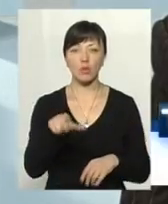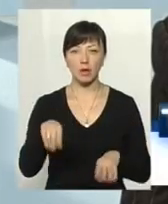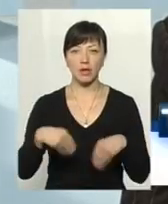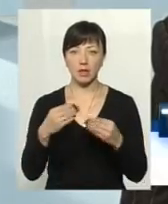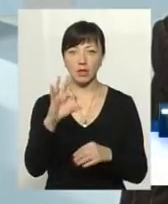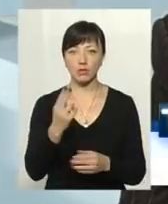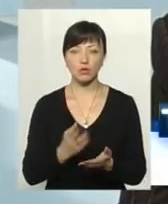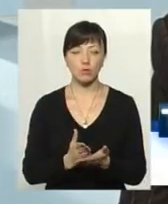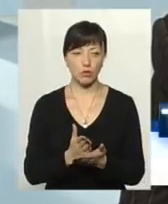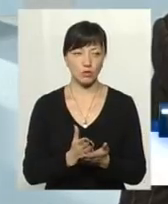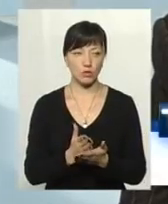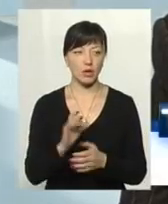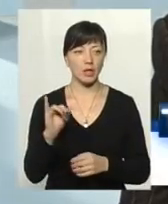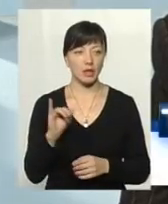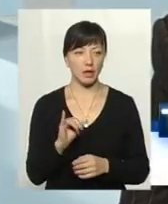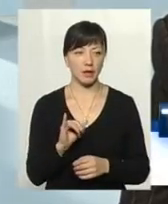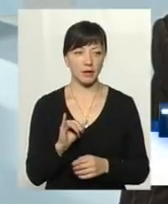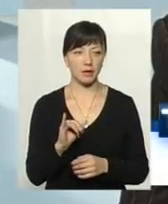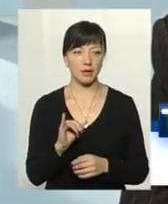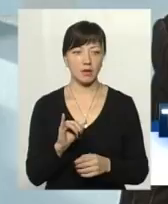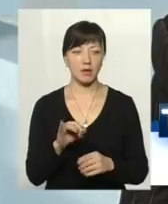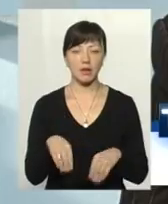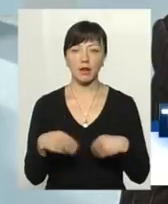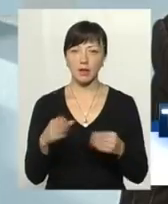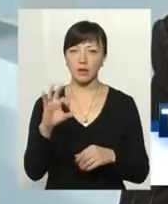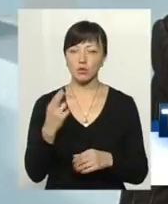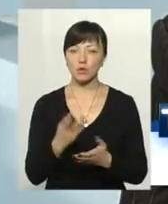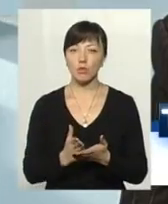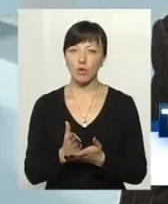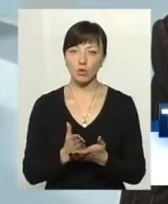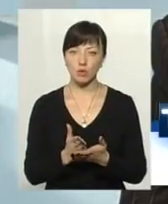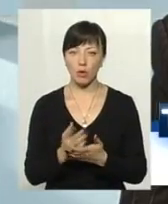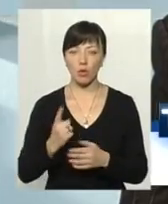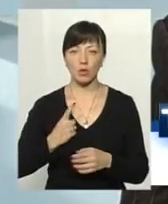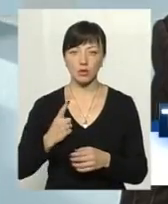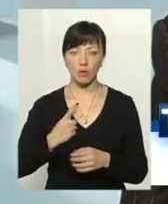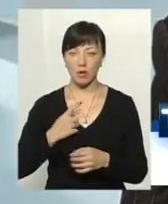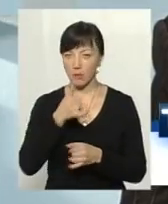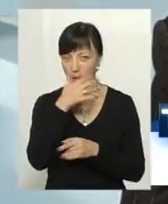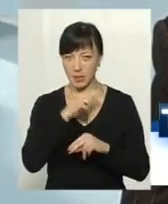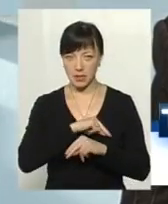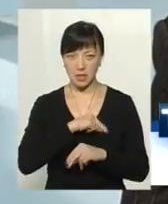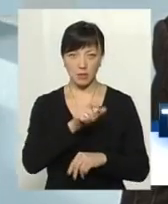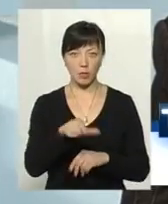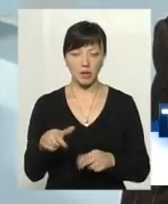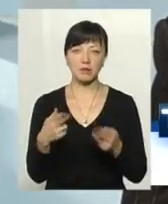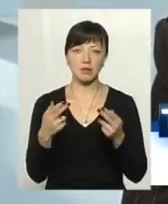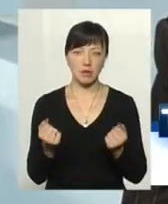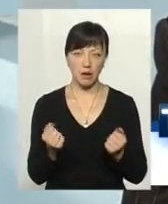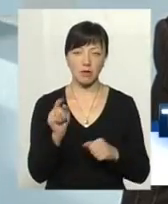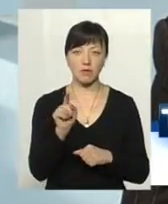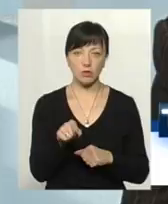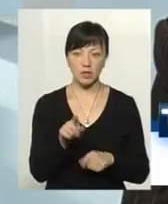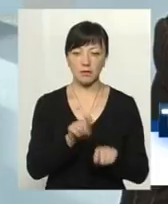соціальних послуг. І він надає соціальні послуги одиноким непрацездатним громадянам. Так, вони